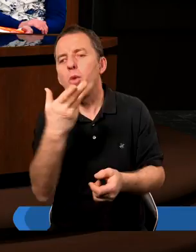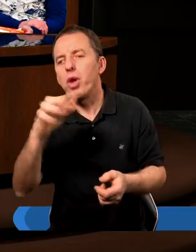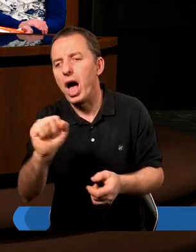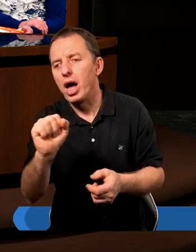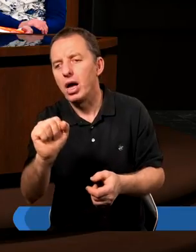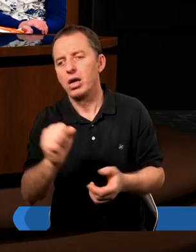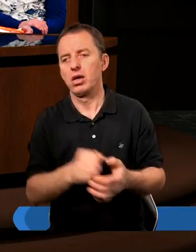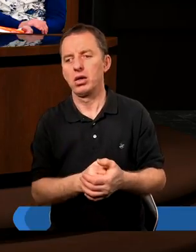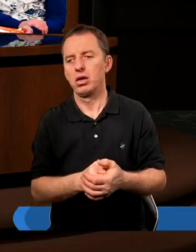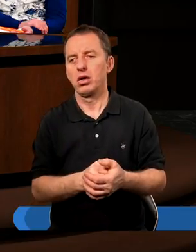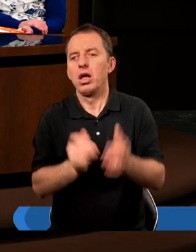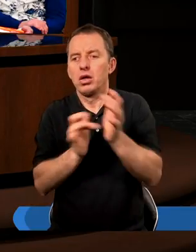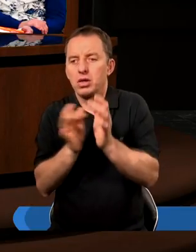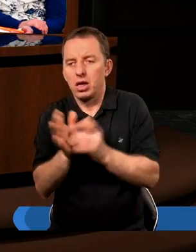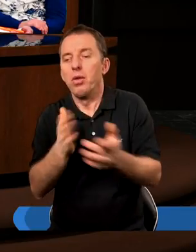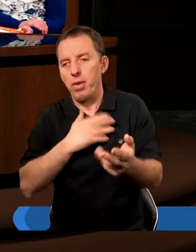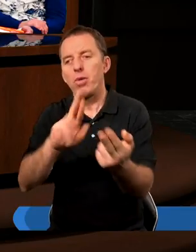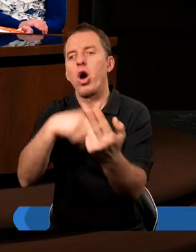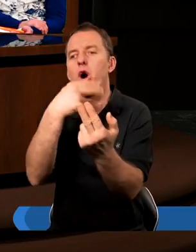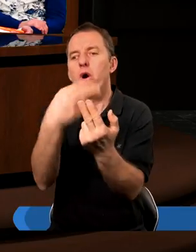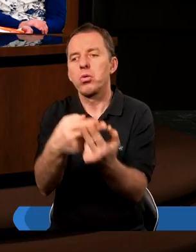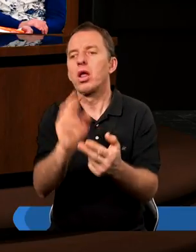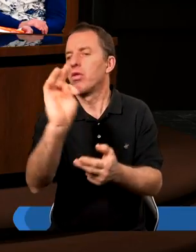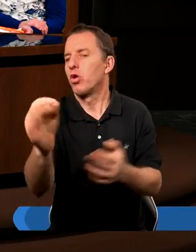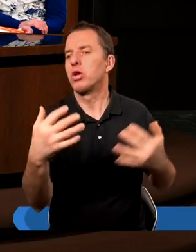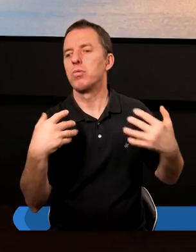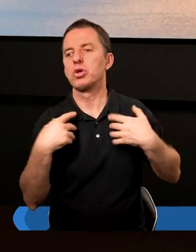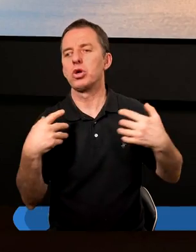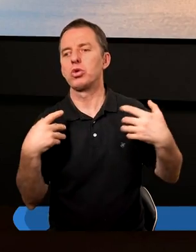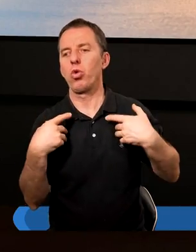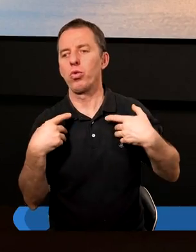ona? Jezus mówi, ja mam odpowiedź, co jest w twoim życiu.